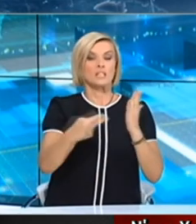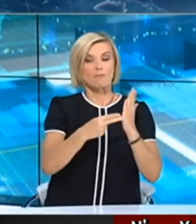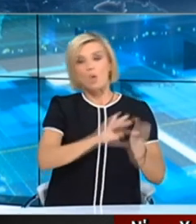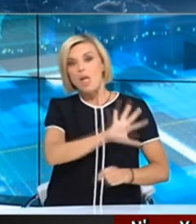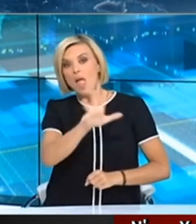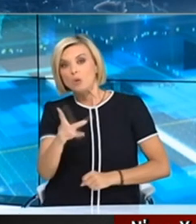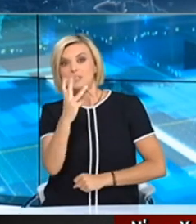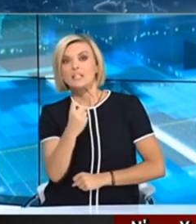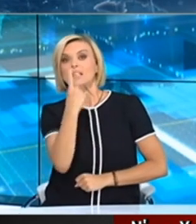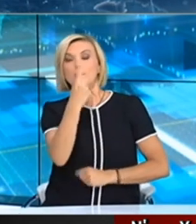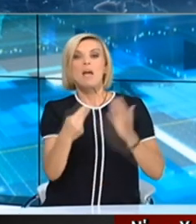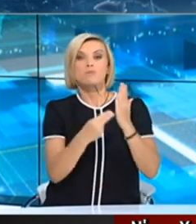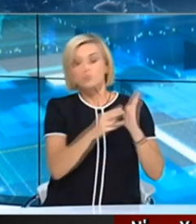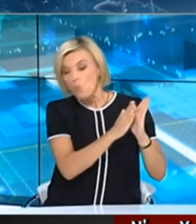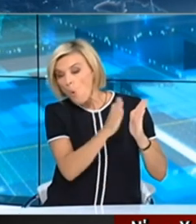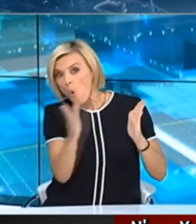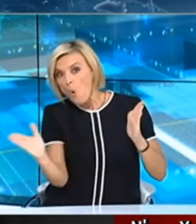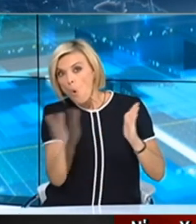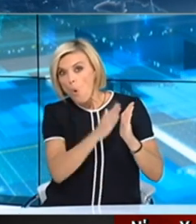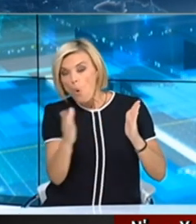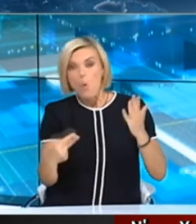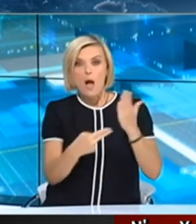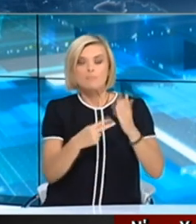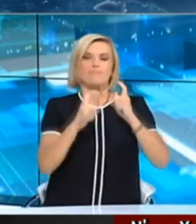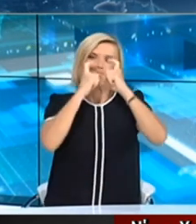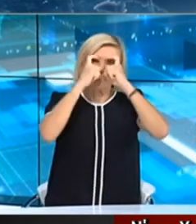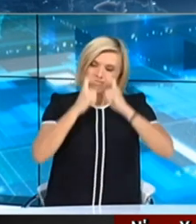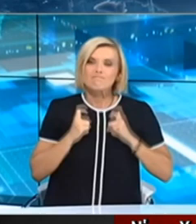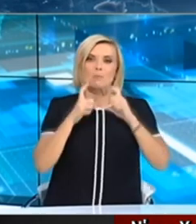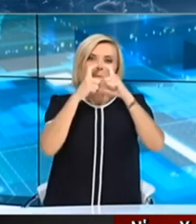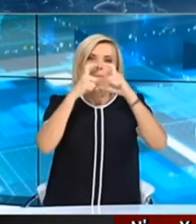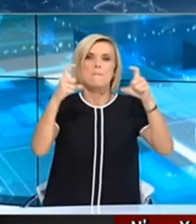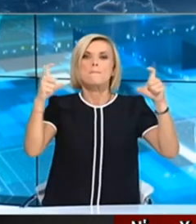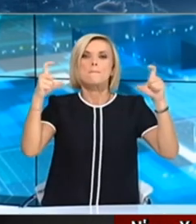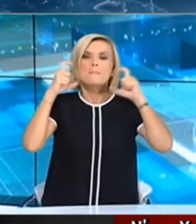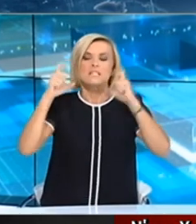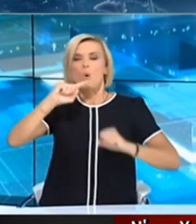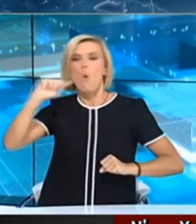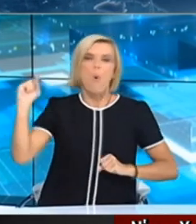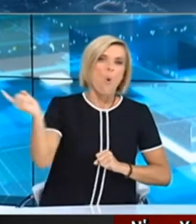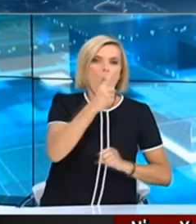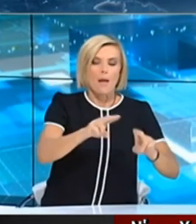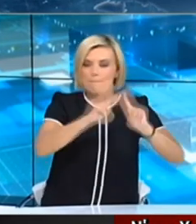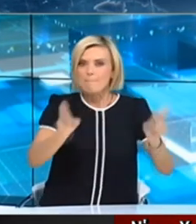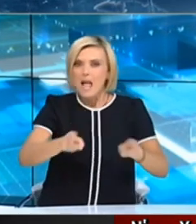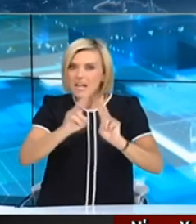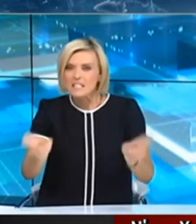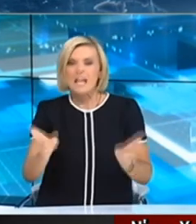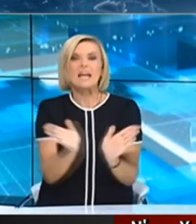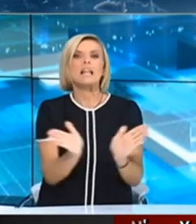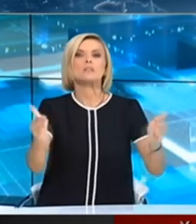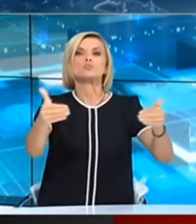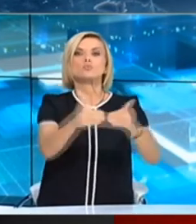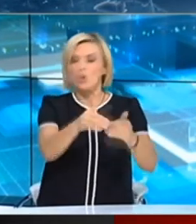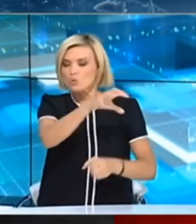31 Οκδόου όλο τον Αύγουστο είναι υποχρεωτική η χρήση μάσκας σε όλους τους κλειστούς χώρους σεμπεριλαμβανομένων